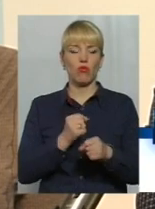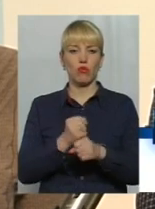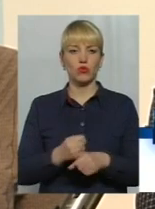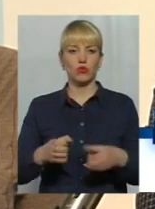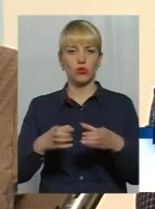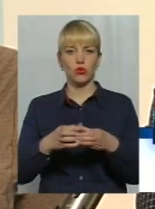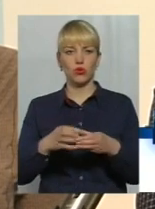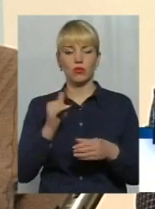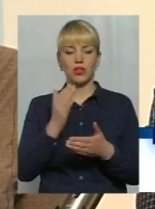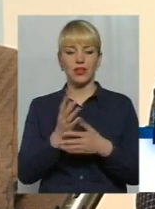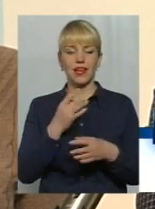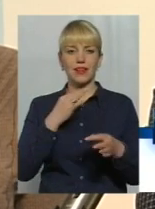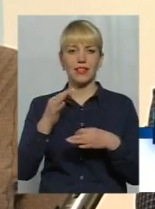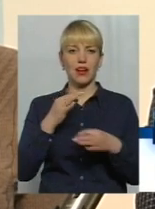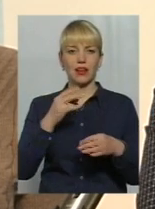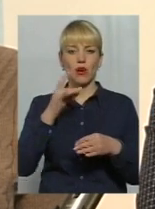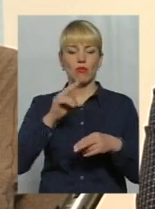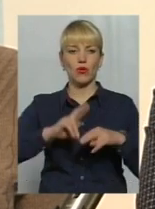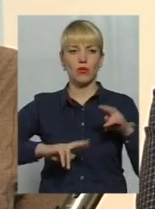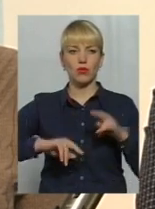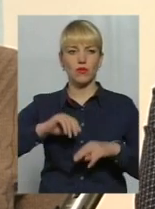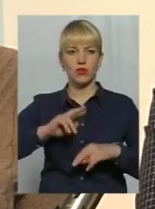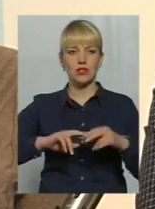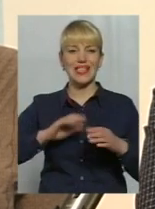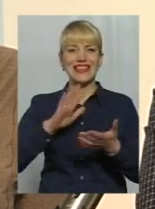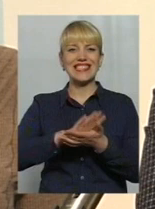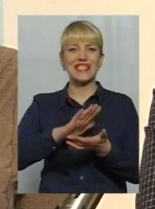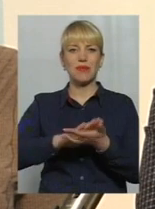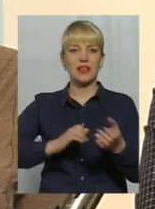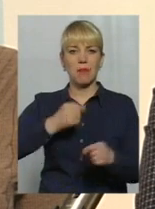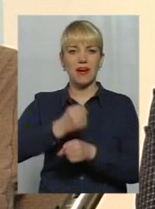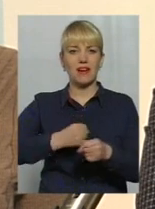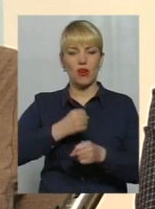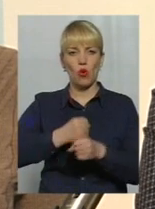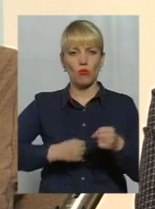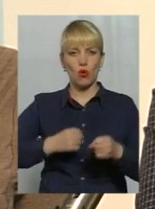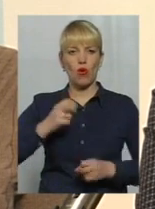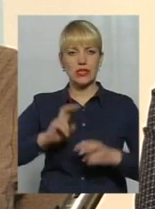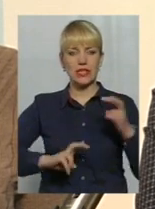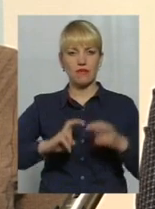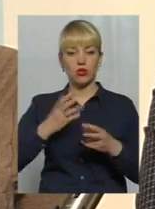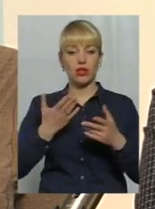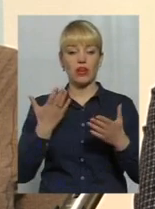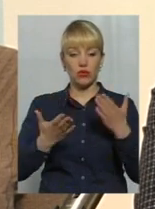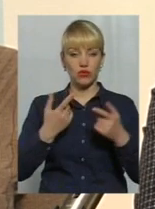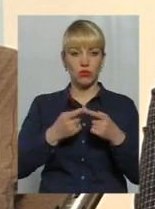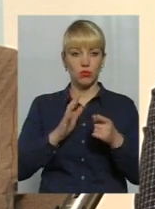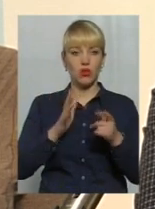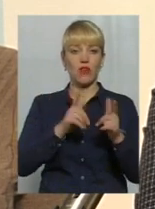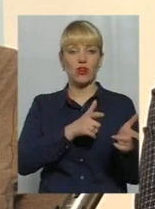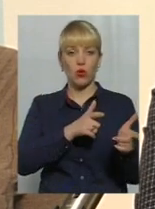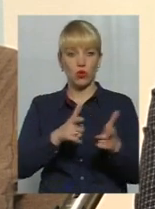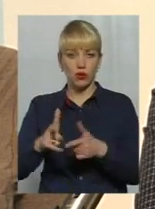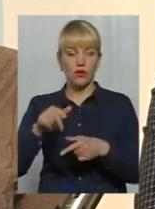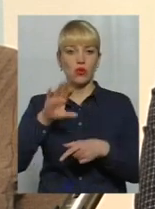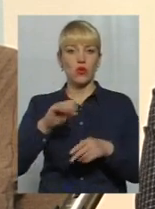великий діалог про будівництво сміттєприробного заводу. Тобто, коли сміттєприробний завод буде готовий, він дасть можливості